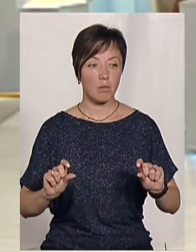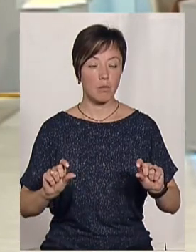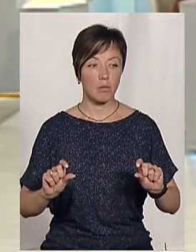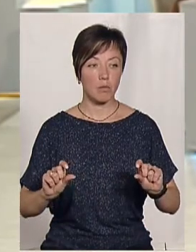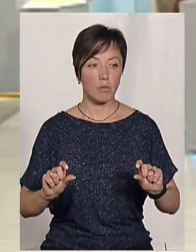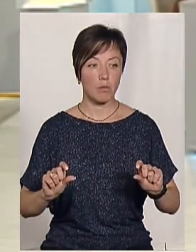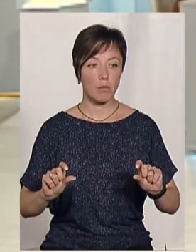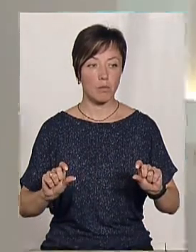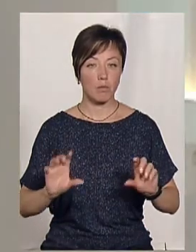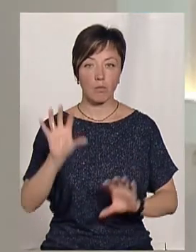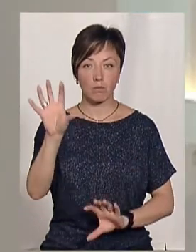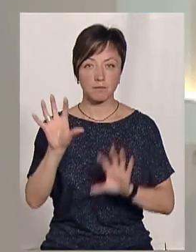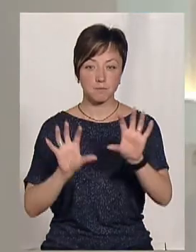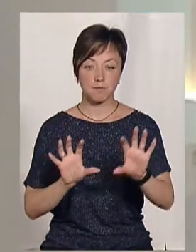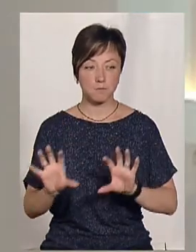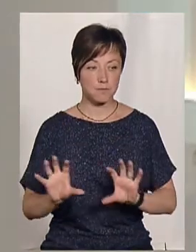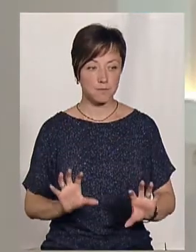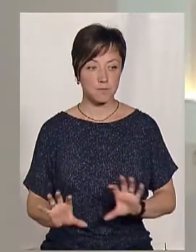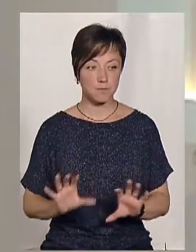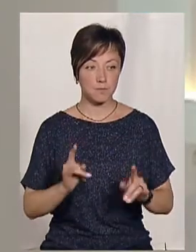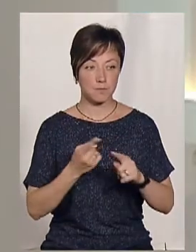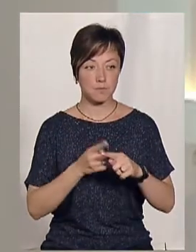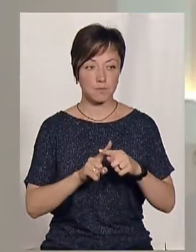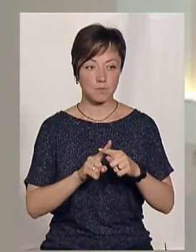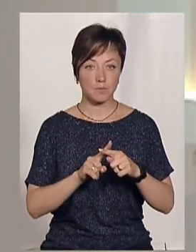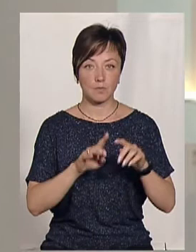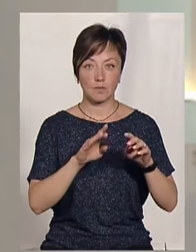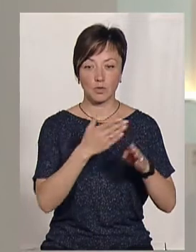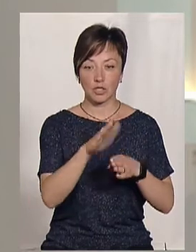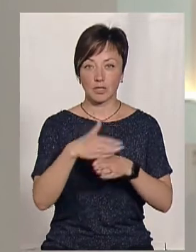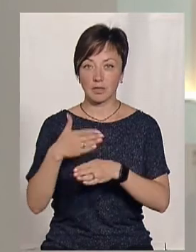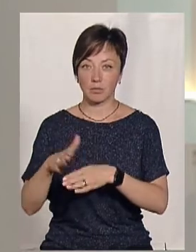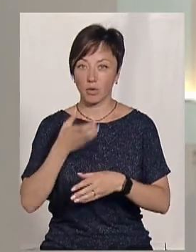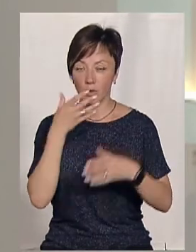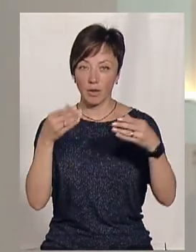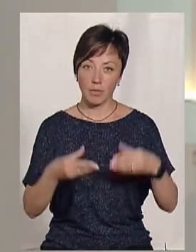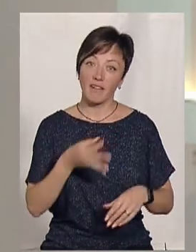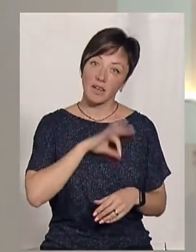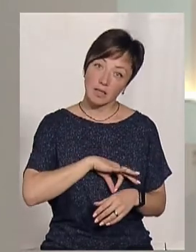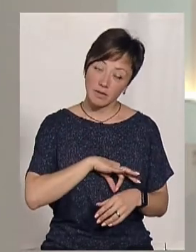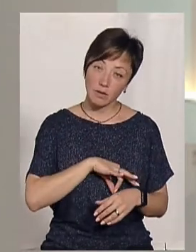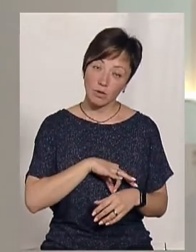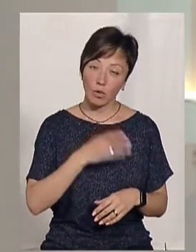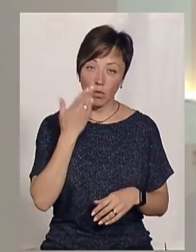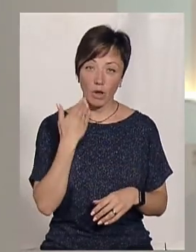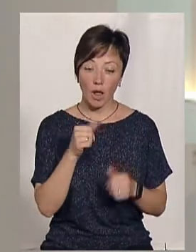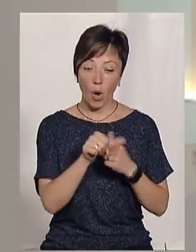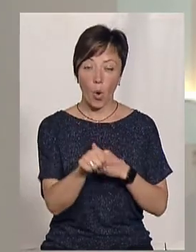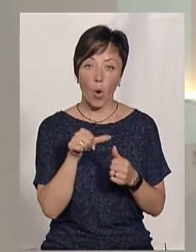утеплюють. Хай це буде питання до вас обох, наскільки це ефективно, коли